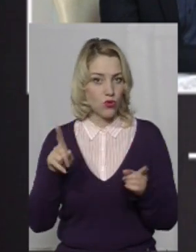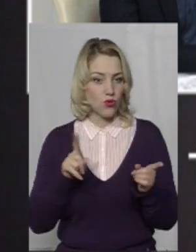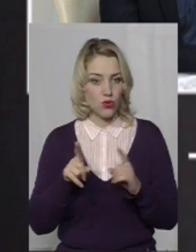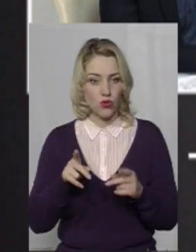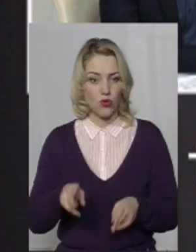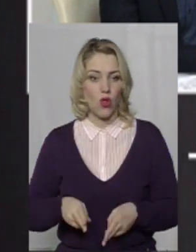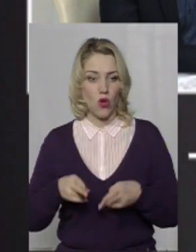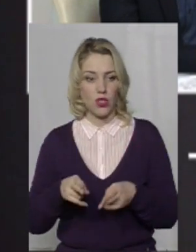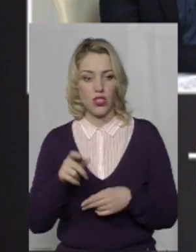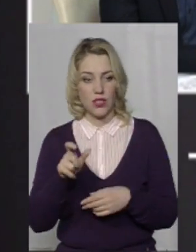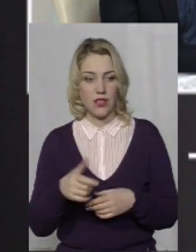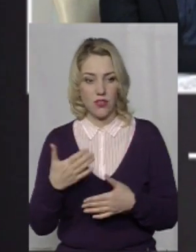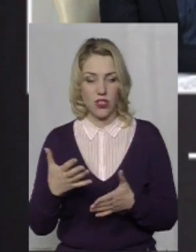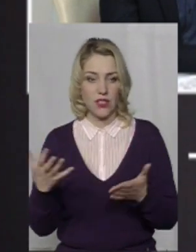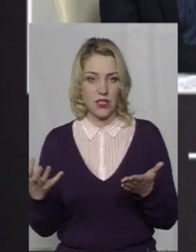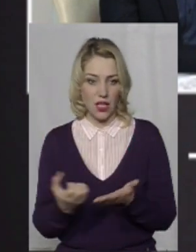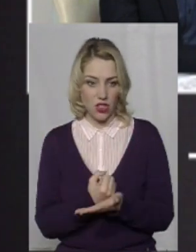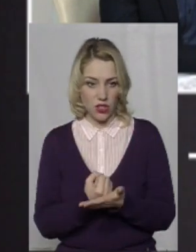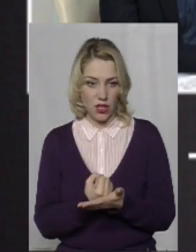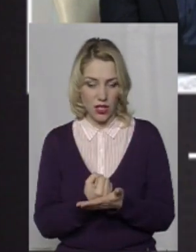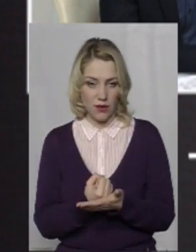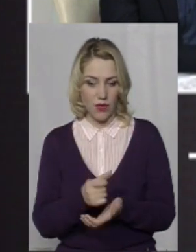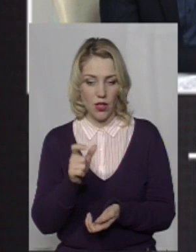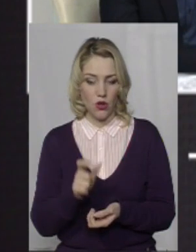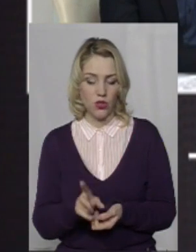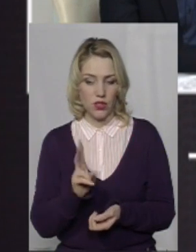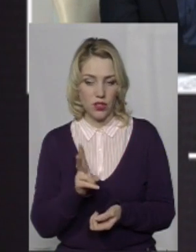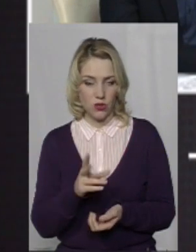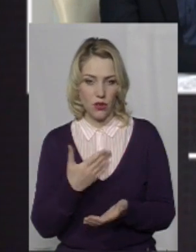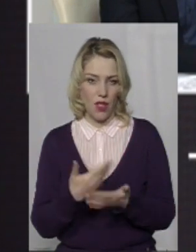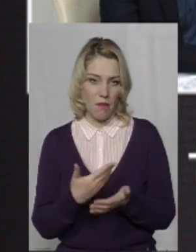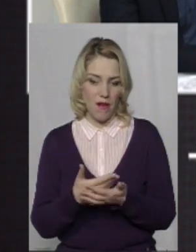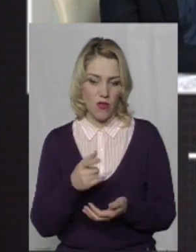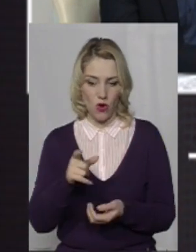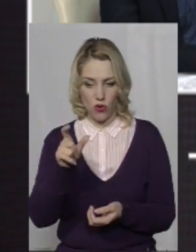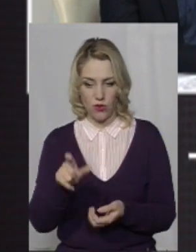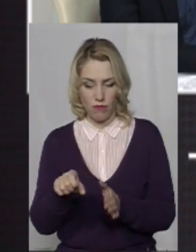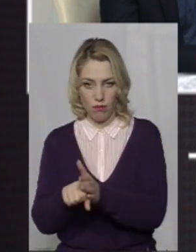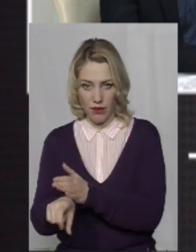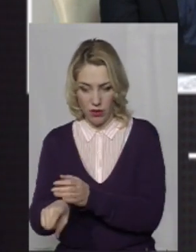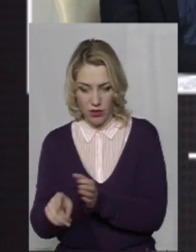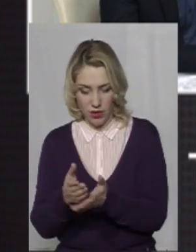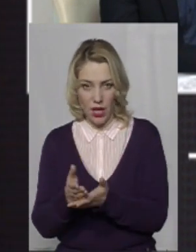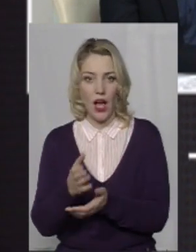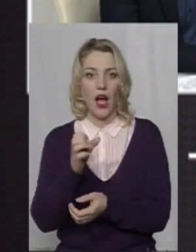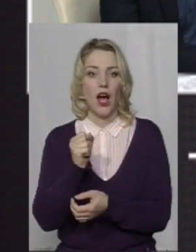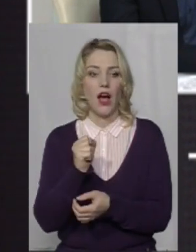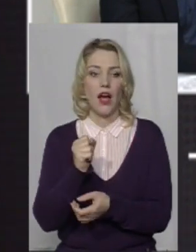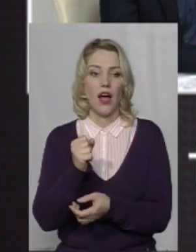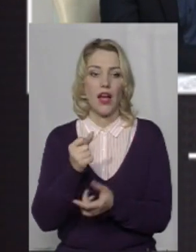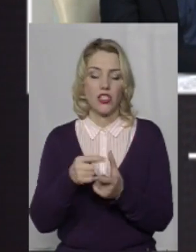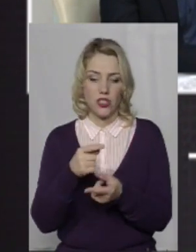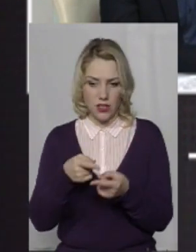злочинця вже знайшли, людину, яка, напевно, його вбила. Чи це насправді, як говорили в